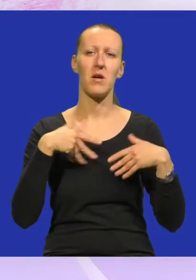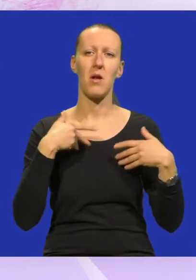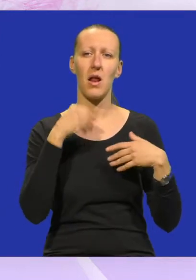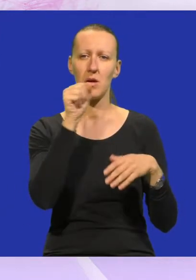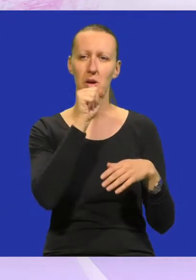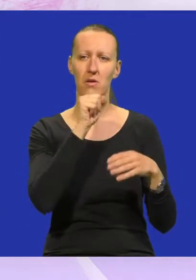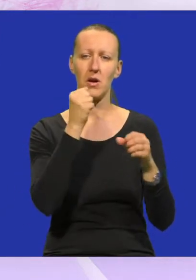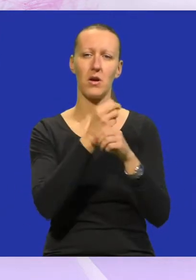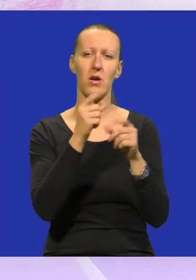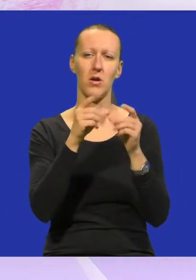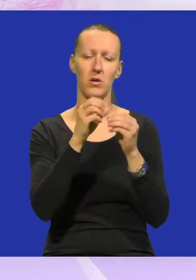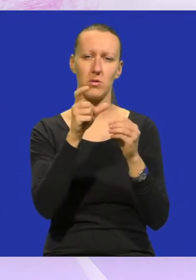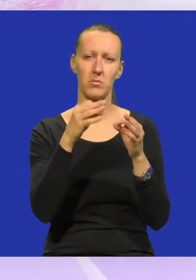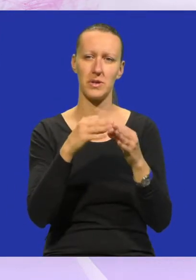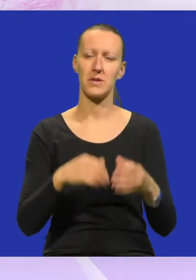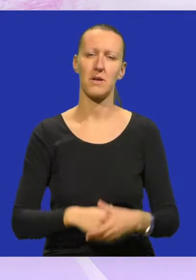kantautora Tedija Grubice.